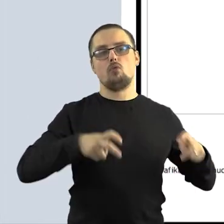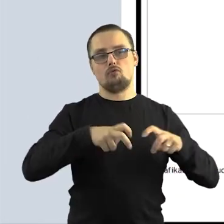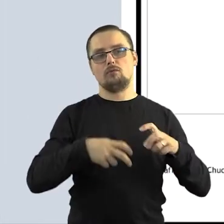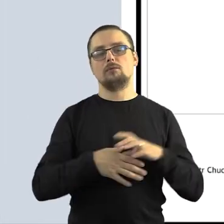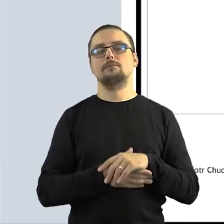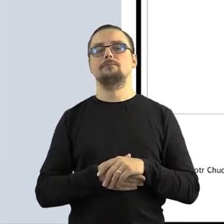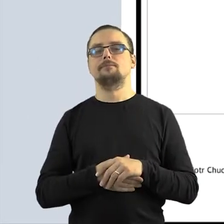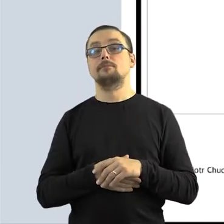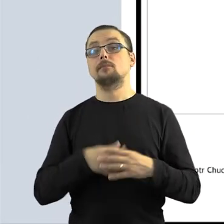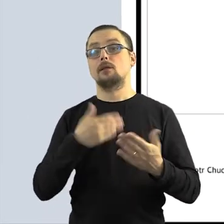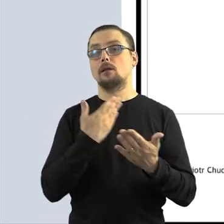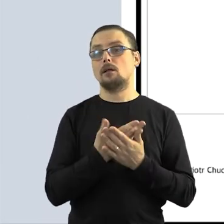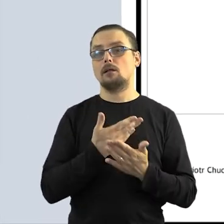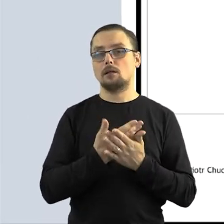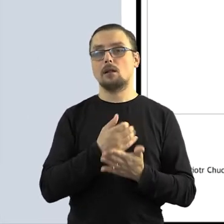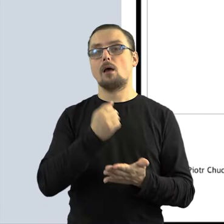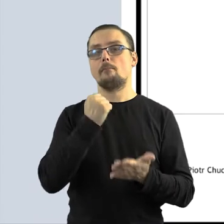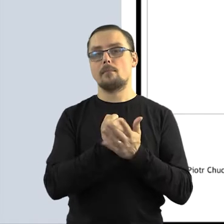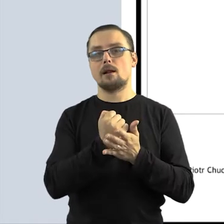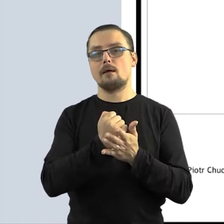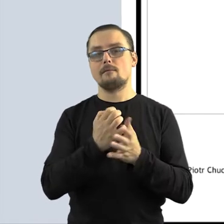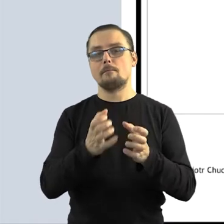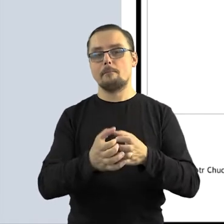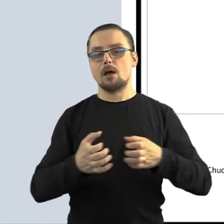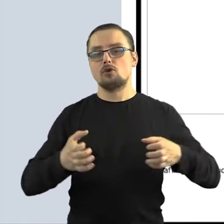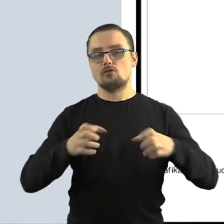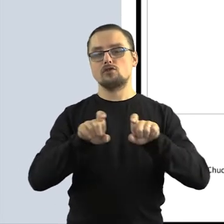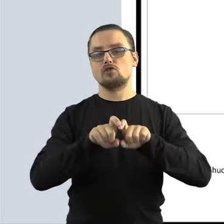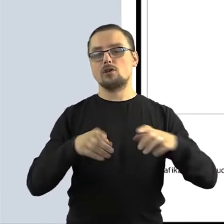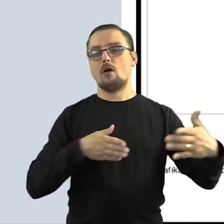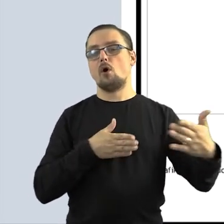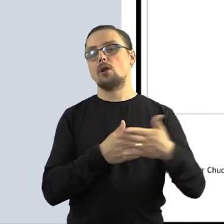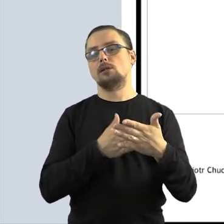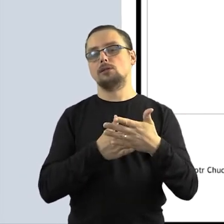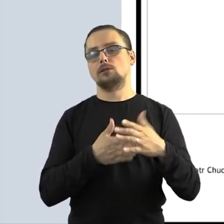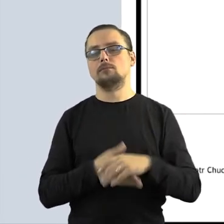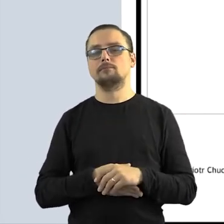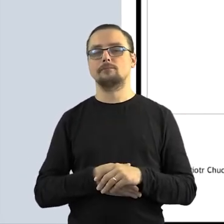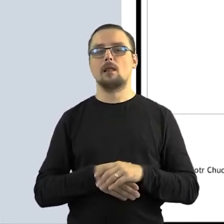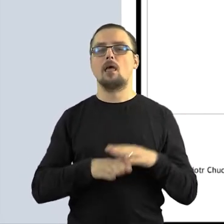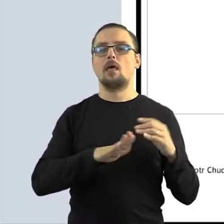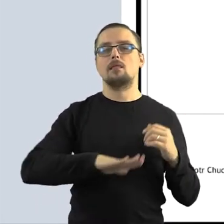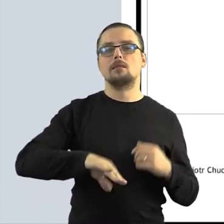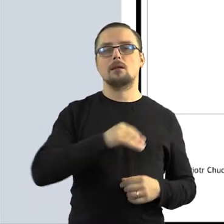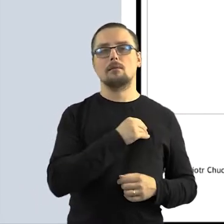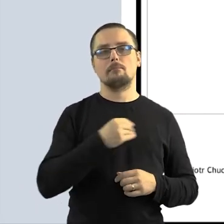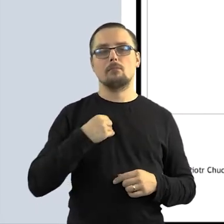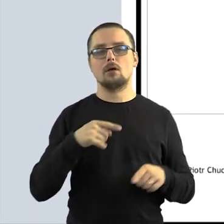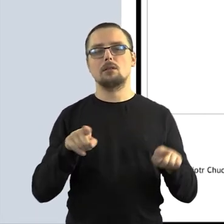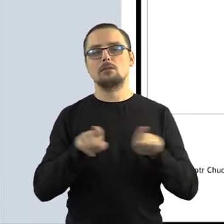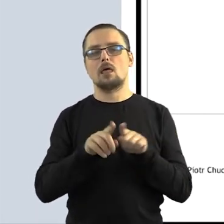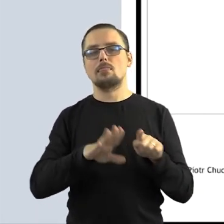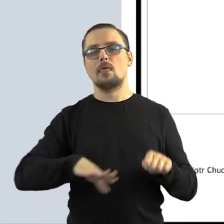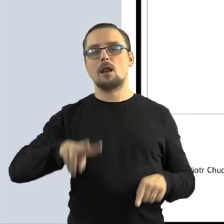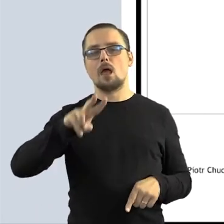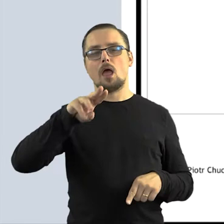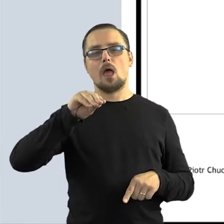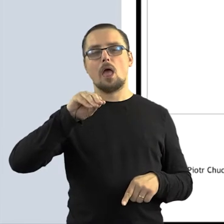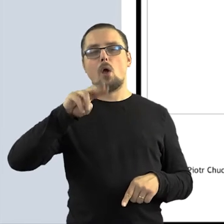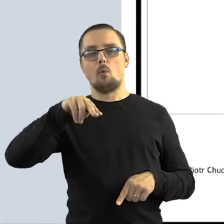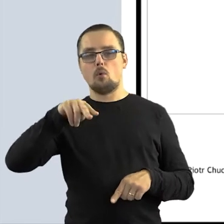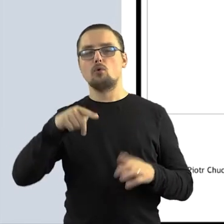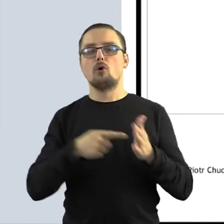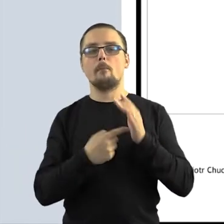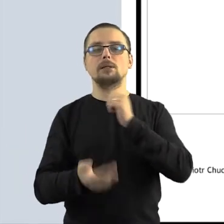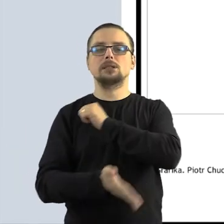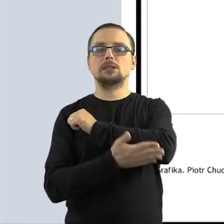I dlatego też prawa majątkowe są ograniczone czasowo i w Polsce, jak i w całej Unii Europejskiej podstawową zasadą